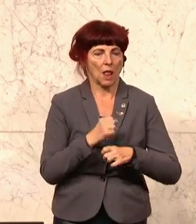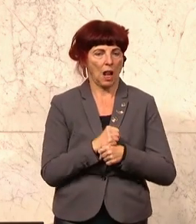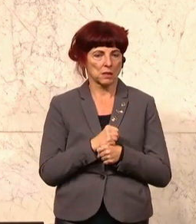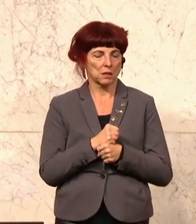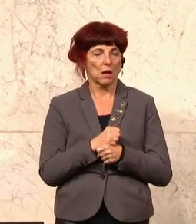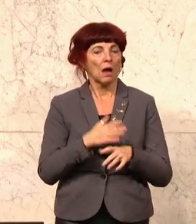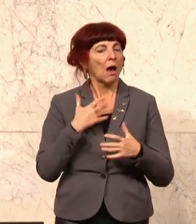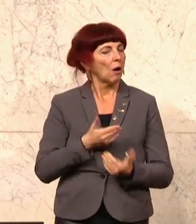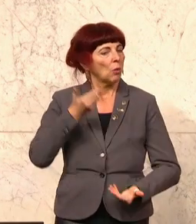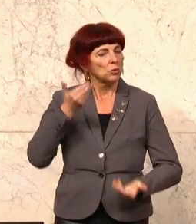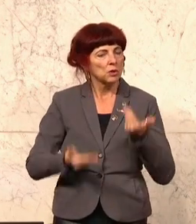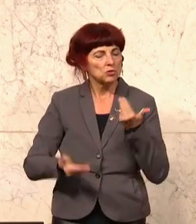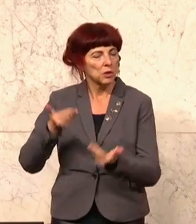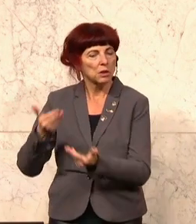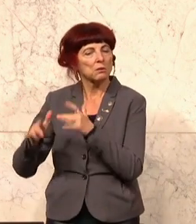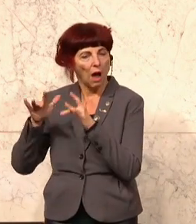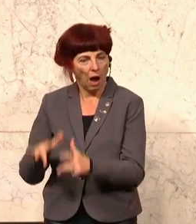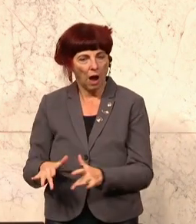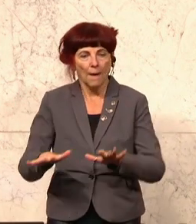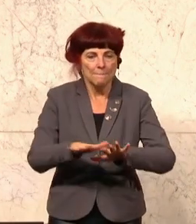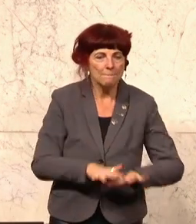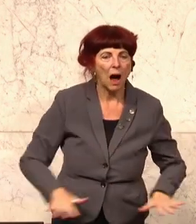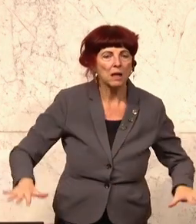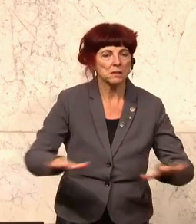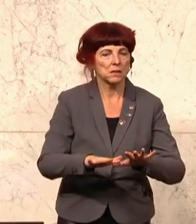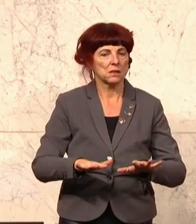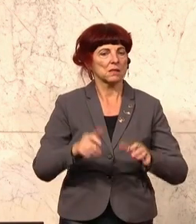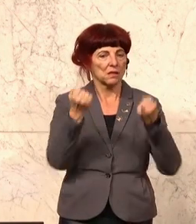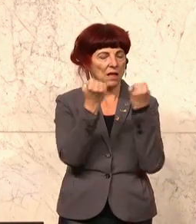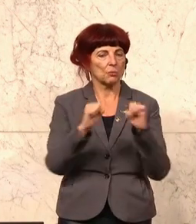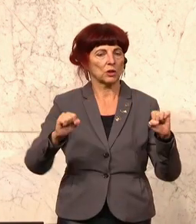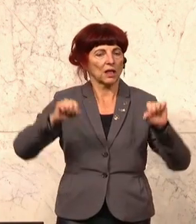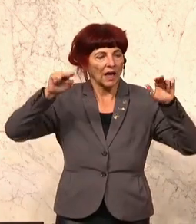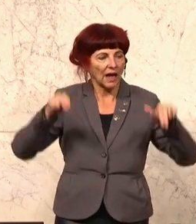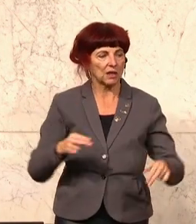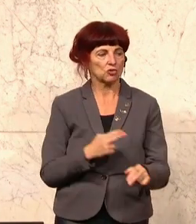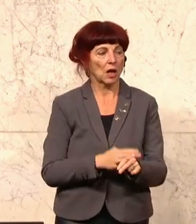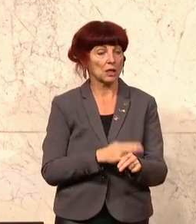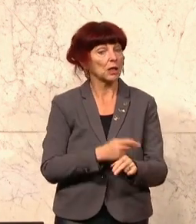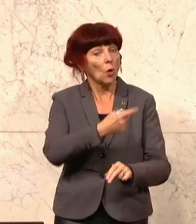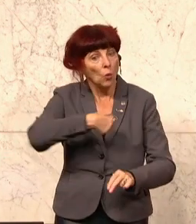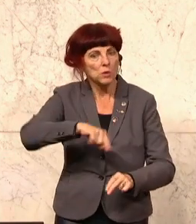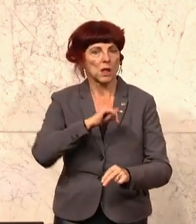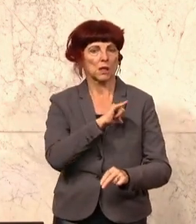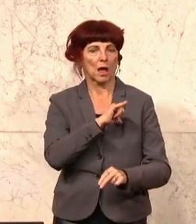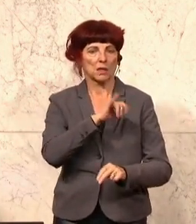Offenheit auf der Basis von Demokratie und Rechtsstaatlichkeit und das sollte in unser aller Interesse sein. Dank.